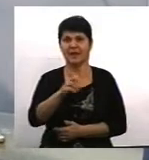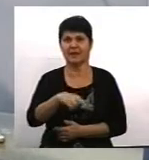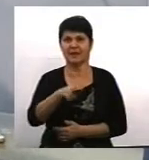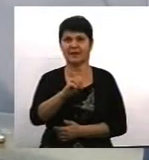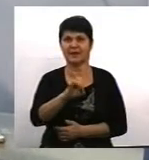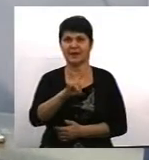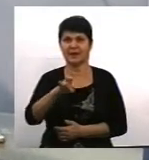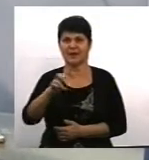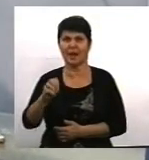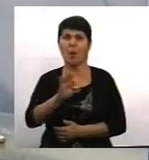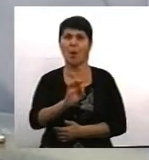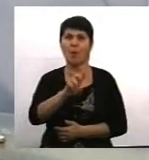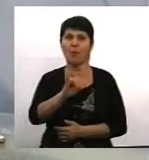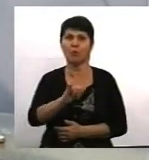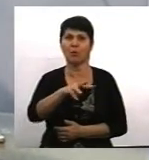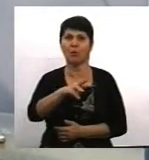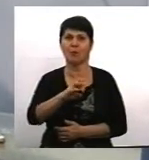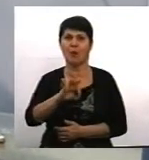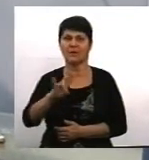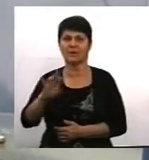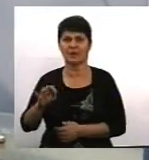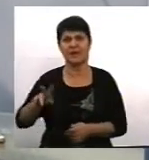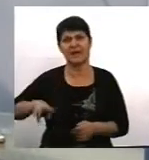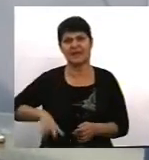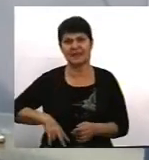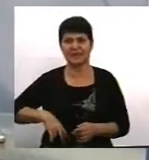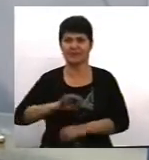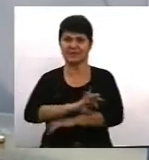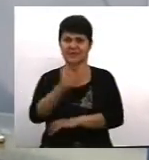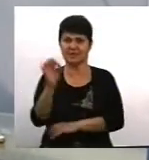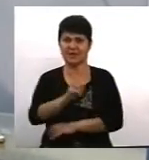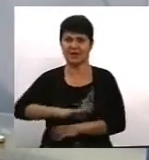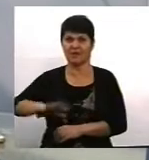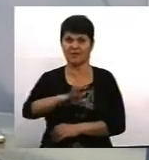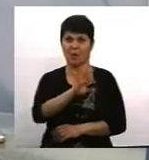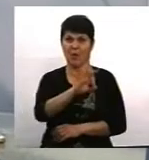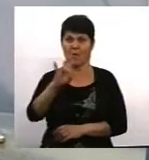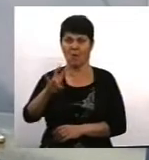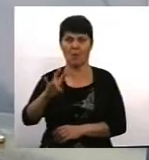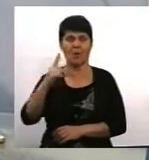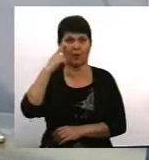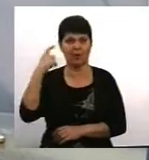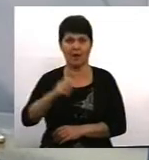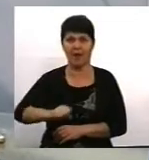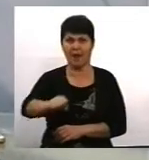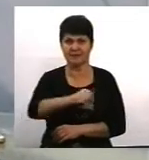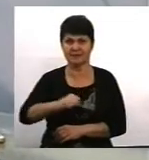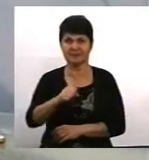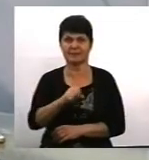Директорка регіонального офісу ООН для країн Східної Європи та Центральної Азії Алана Армітаж заявила, що